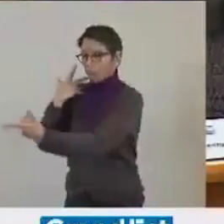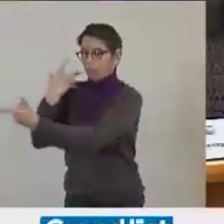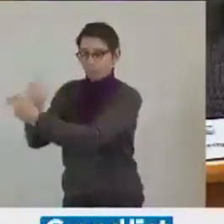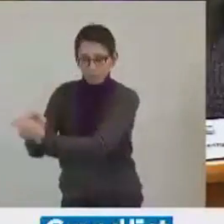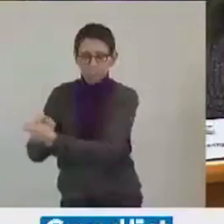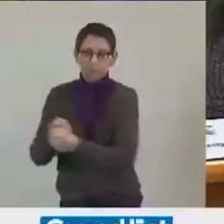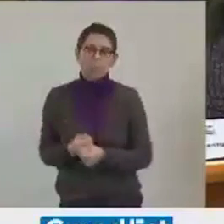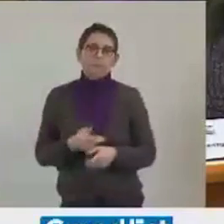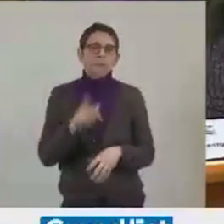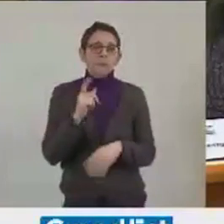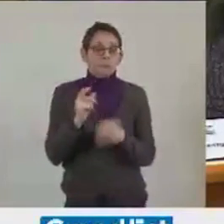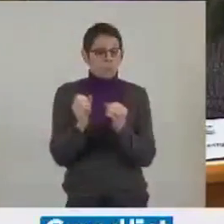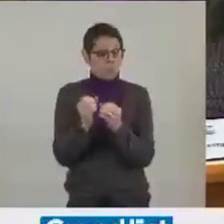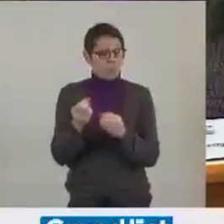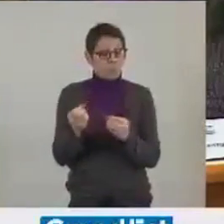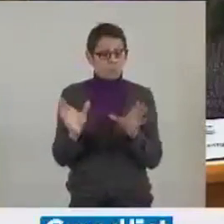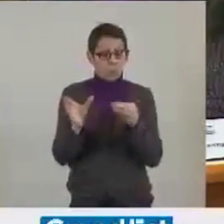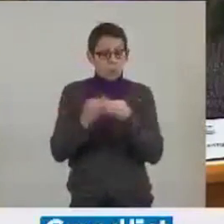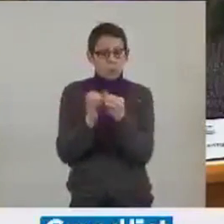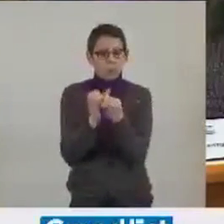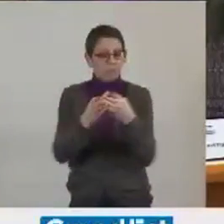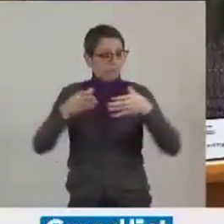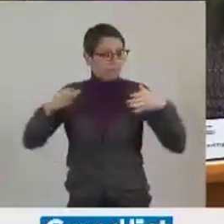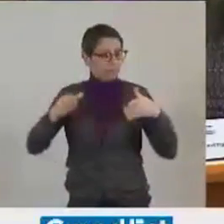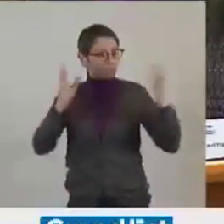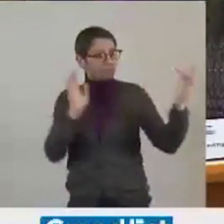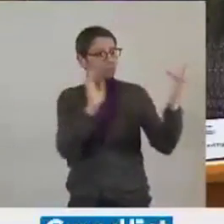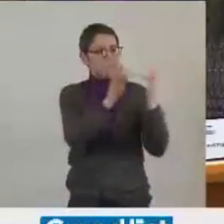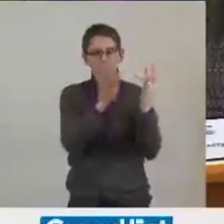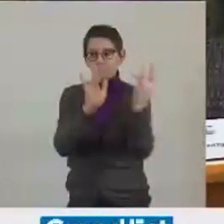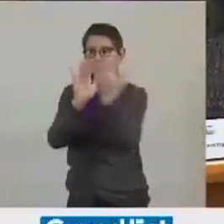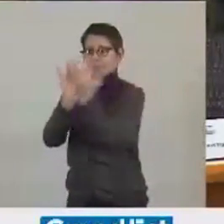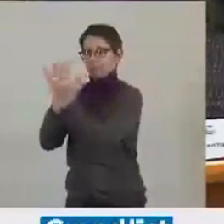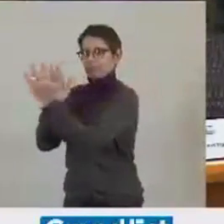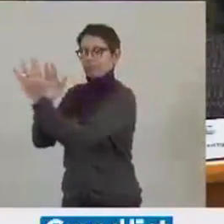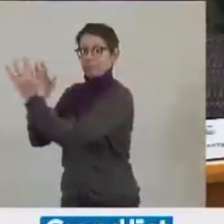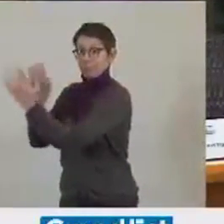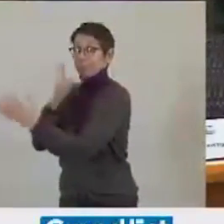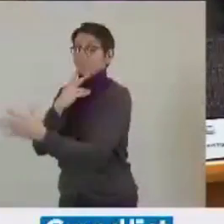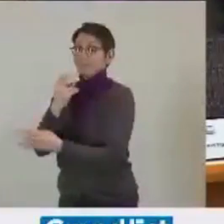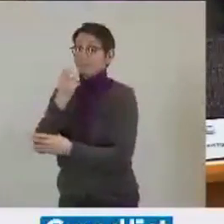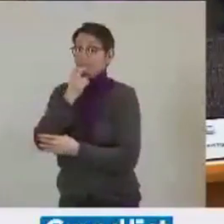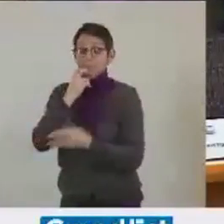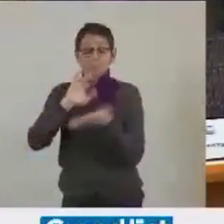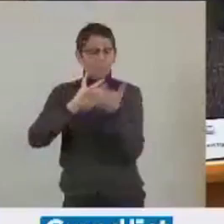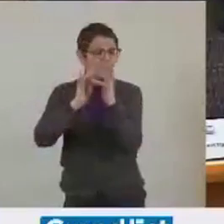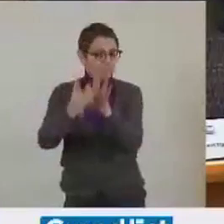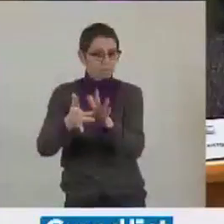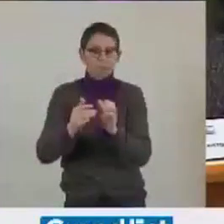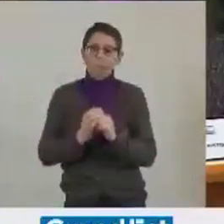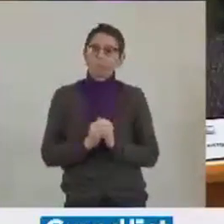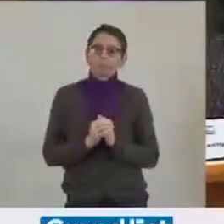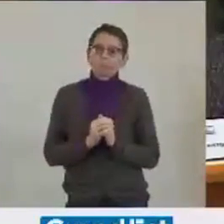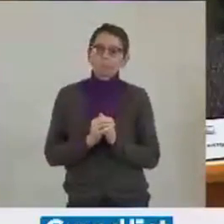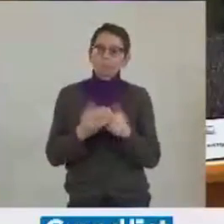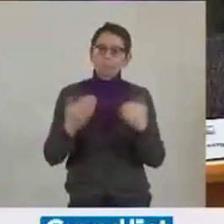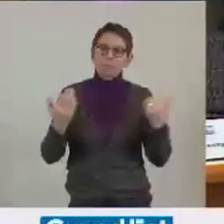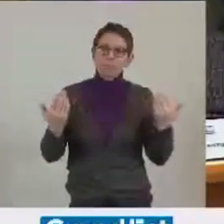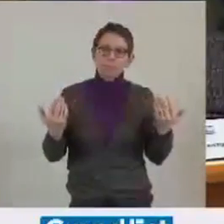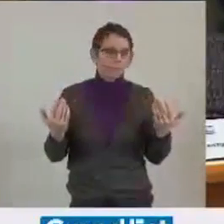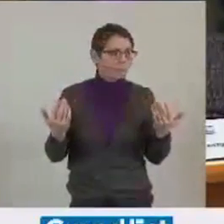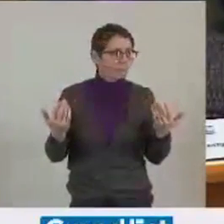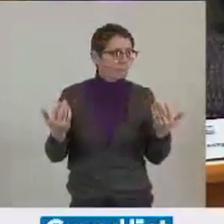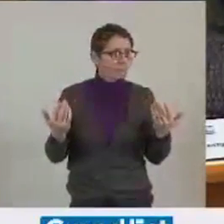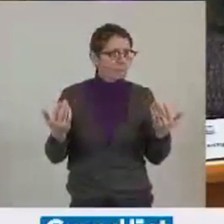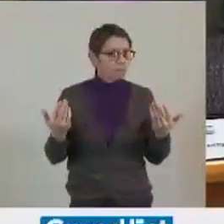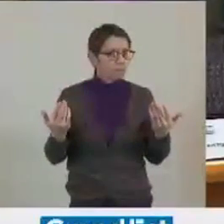groupe implanté dans les territoires et en contact direct avec ses habitants. Nous fondant sur notre connaissance approfondie